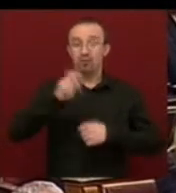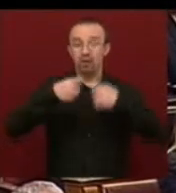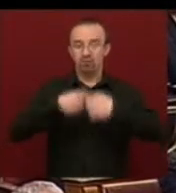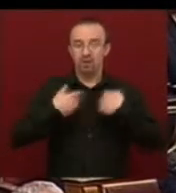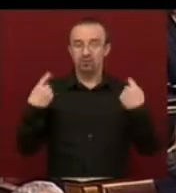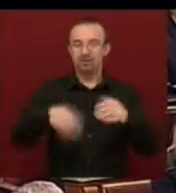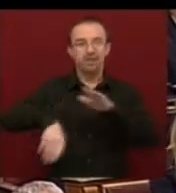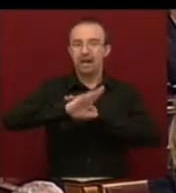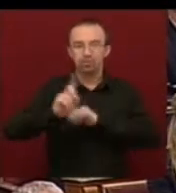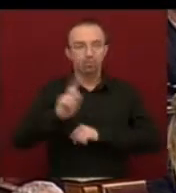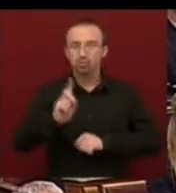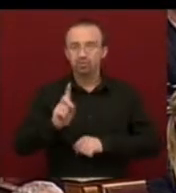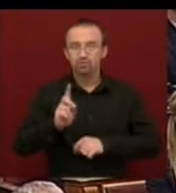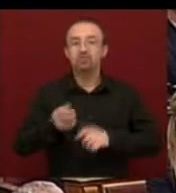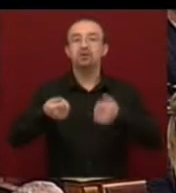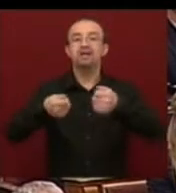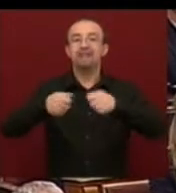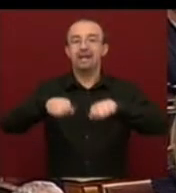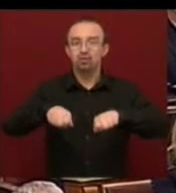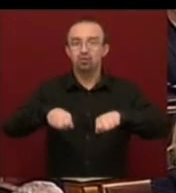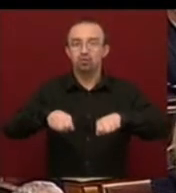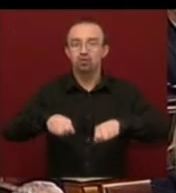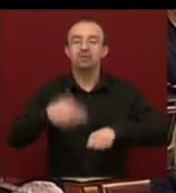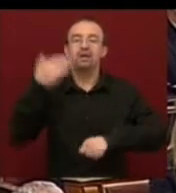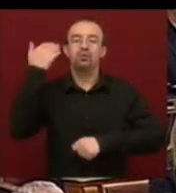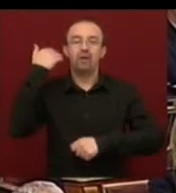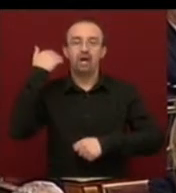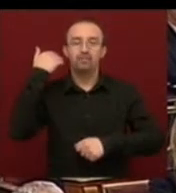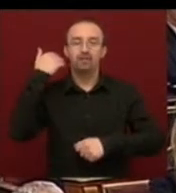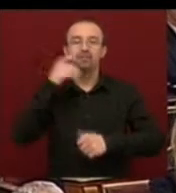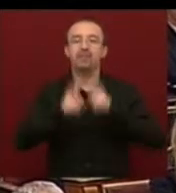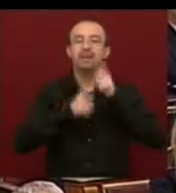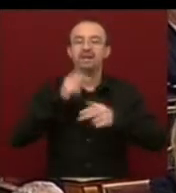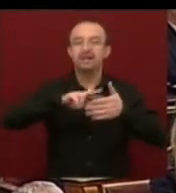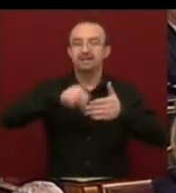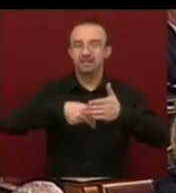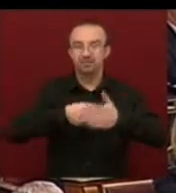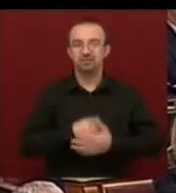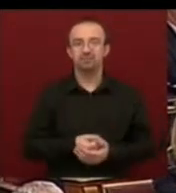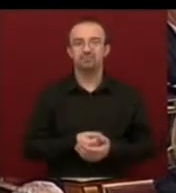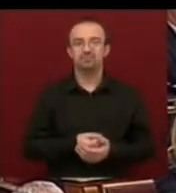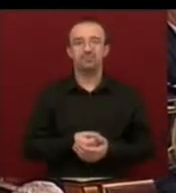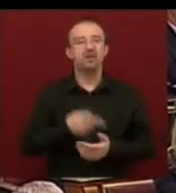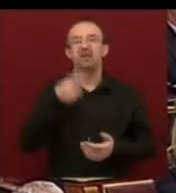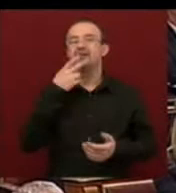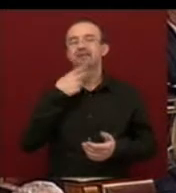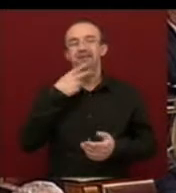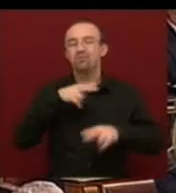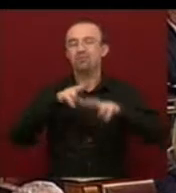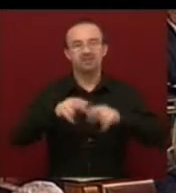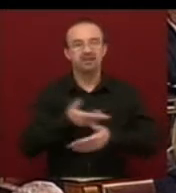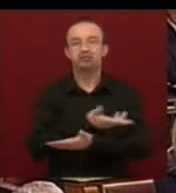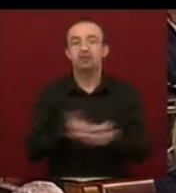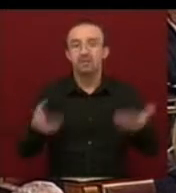vagyunk. Nem elküldtük őket. Lezártunk egy korábbi hitelszerződést. Nem volt ott rendben semmi,